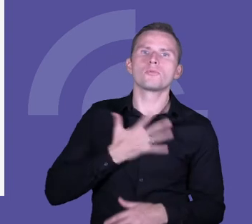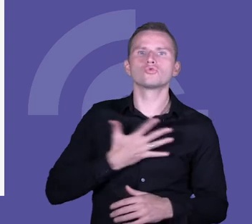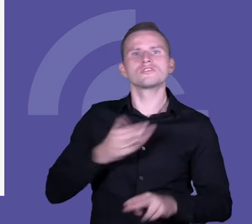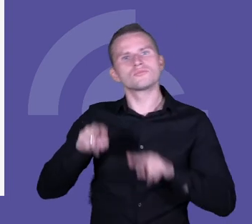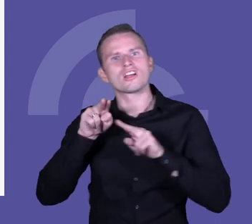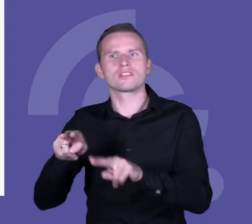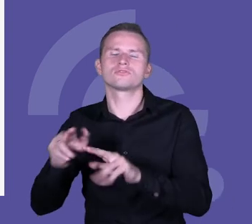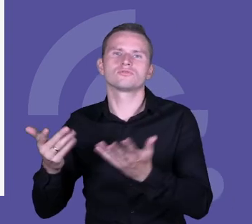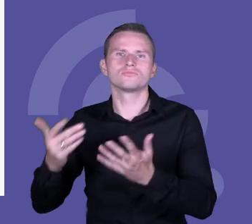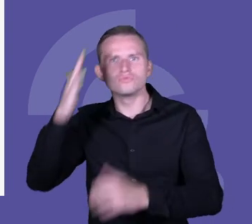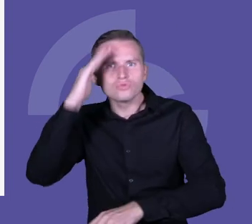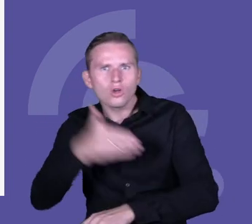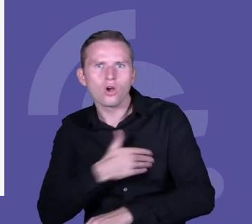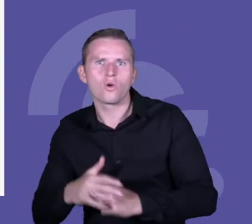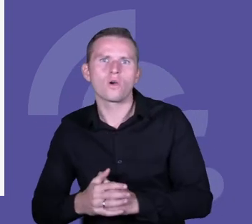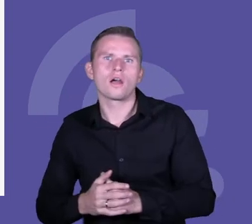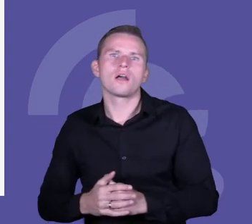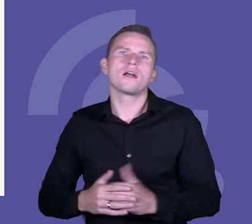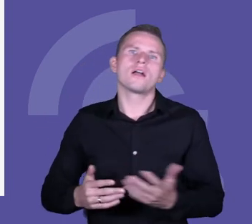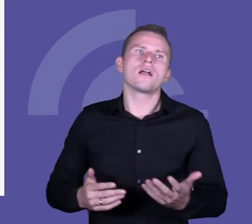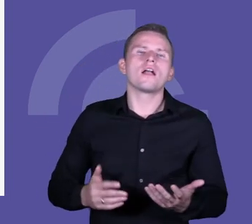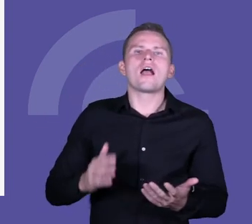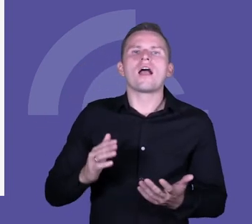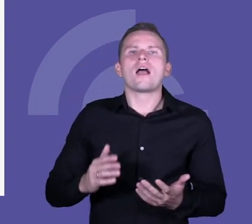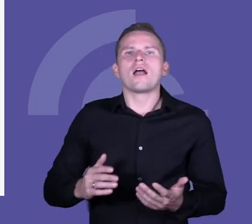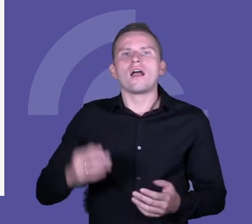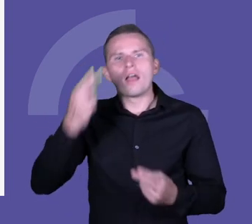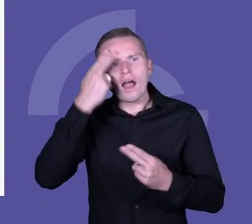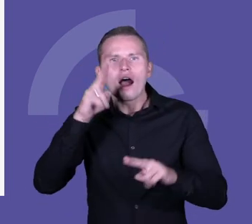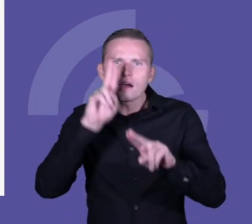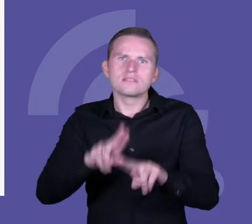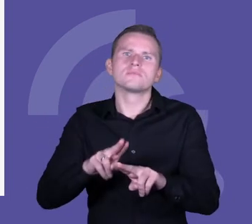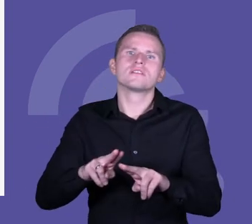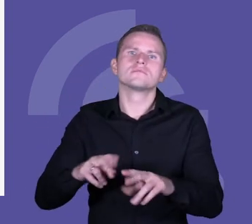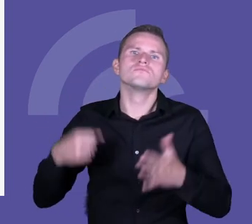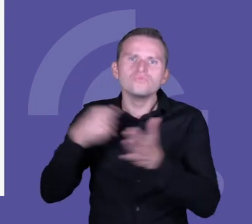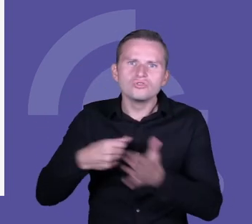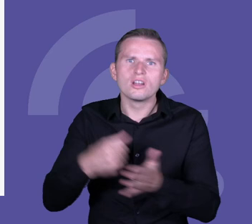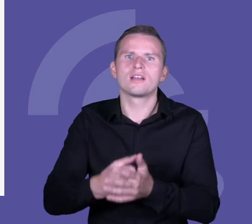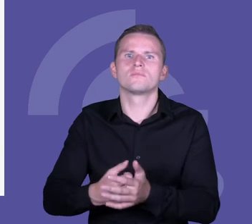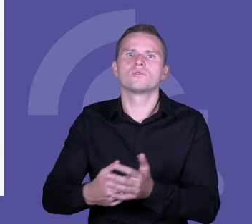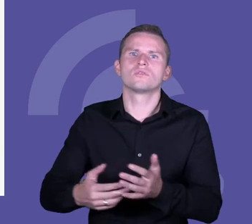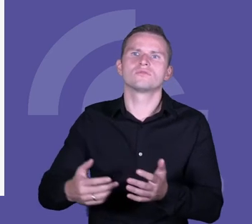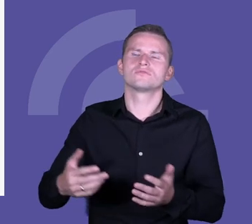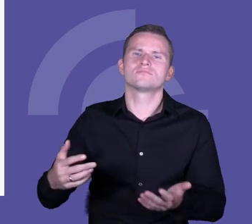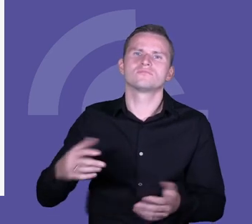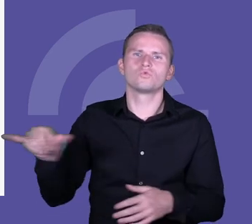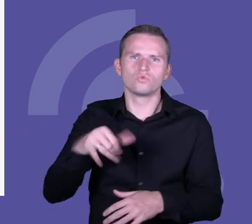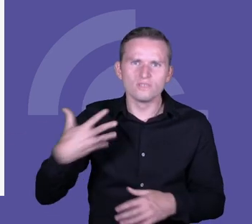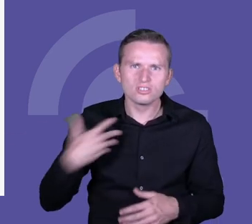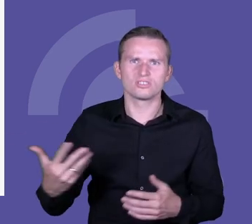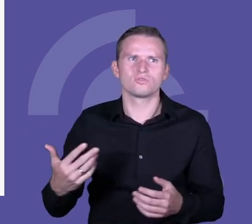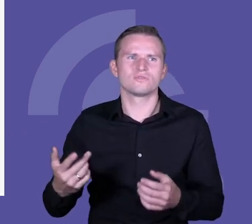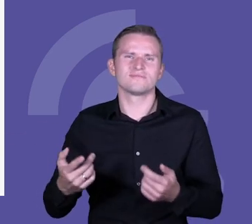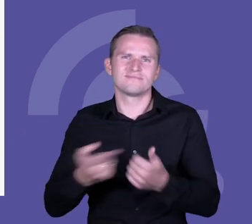do szkoły, mamy wyższą niż w innych krajach, akceptację przemocy rówieśniczej, niższą w potrzeby wspierania osób dręczonych. Ale żeby nie było tak smutno, to Państwu